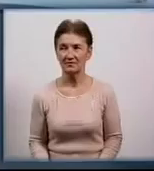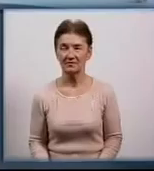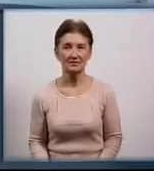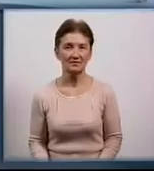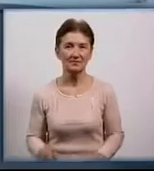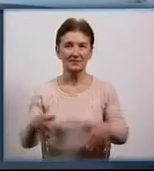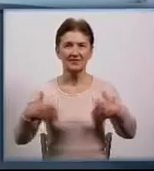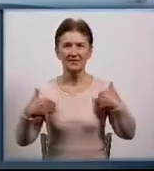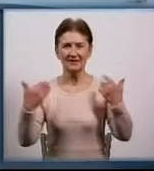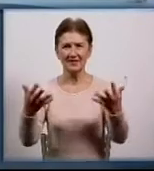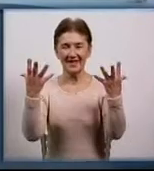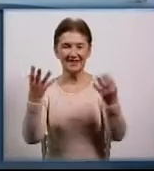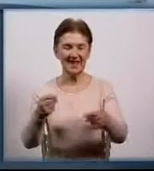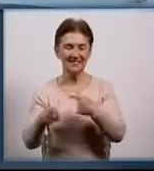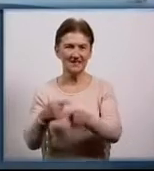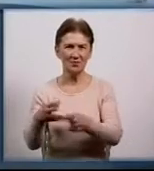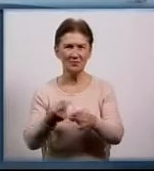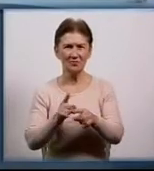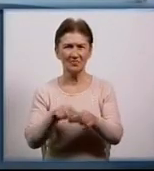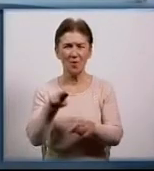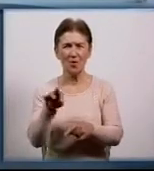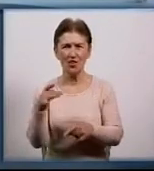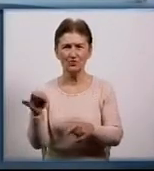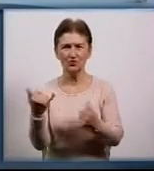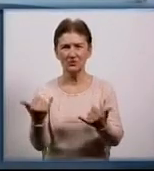Мої вітання в ефірі День за Днем у студії Анни Колівошко.